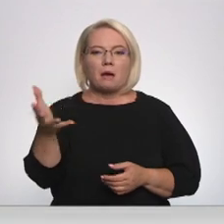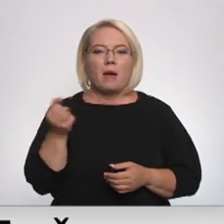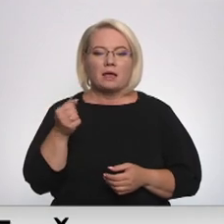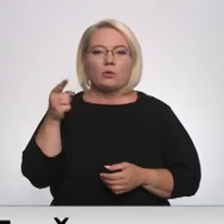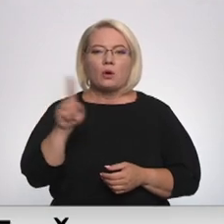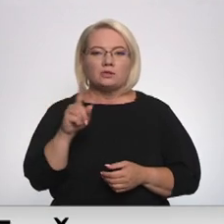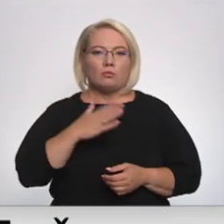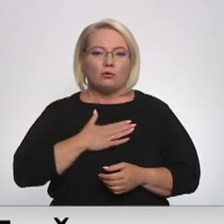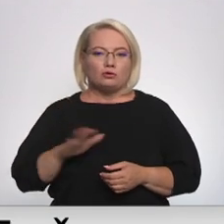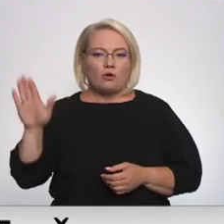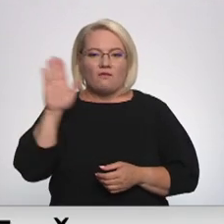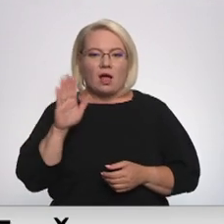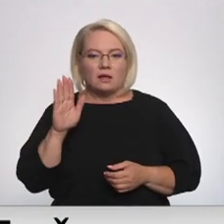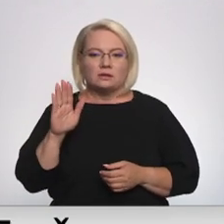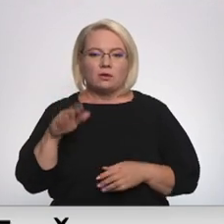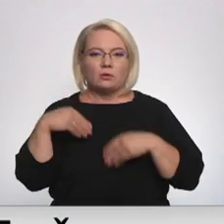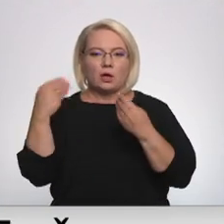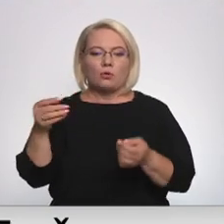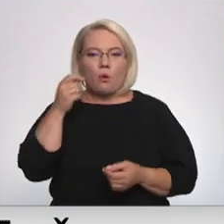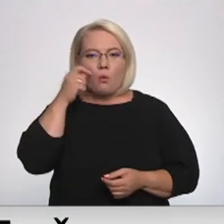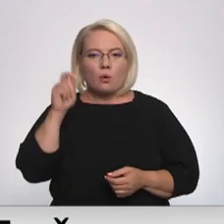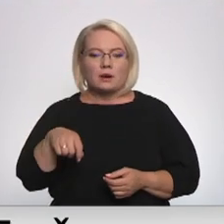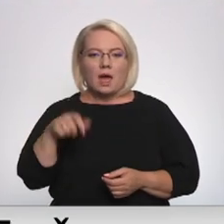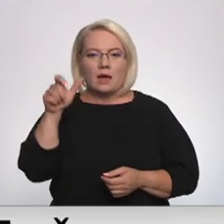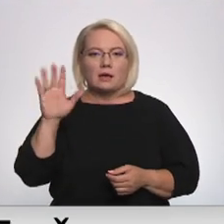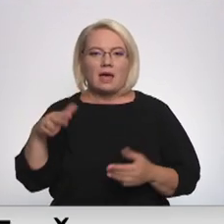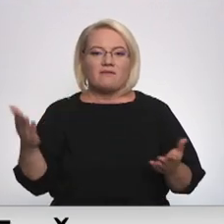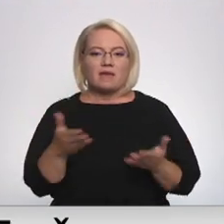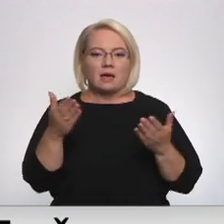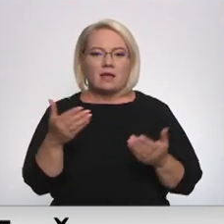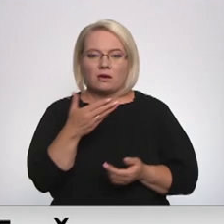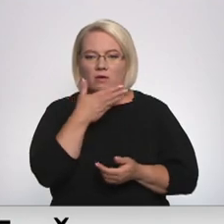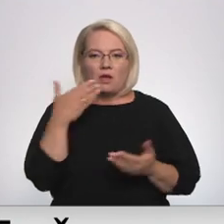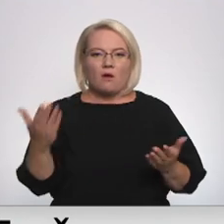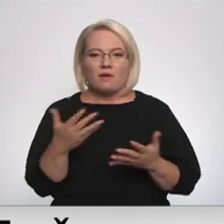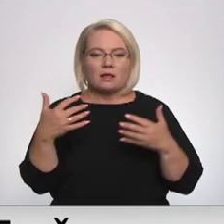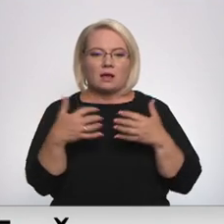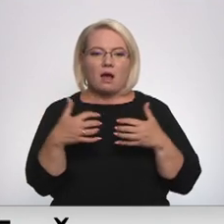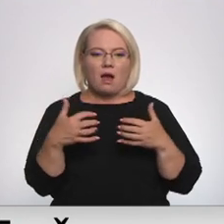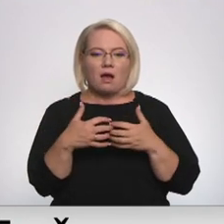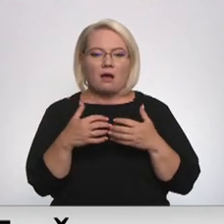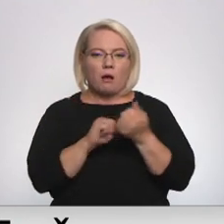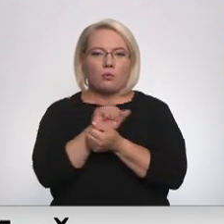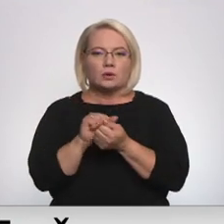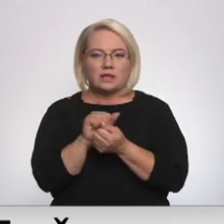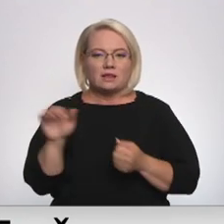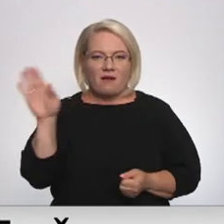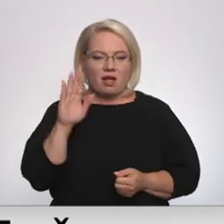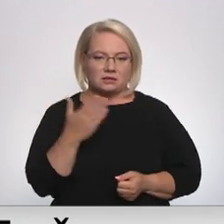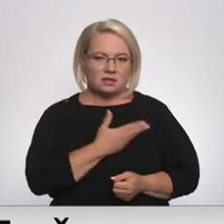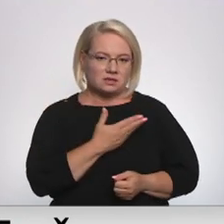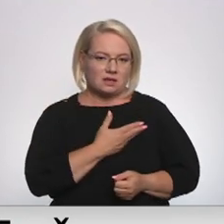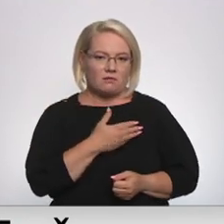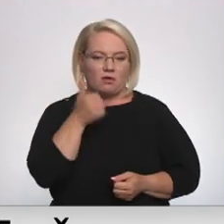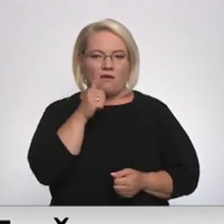mūsu valstī. Tur vienkārši iedotie ar Ukraiņiem, lai viņiem pašiem ieglāk nav viega karapostī tā valstī dzīvot un